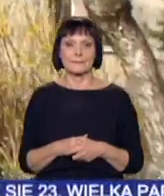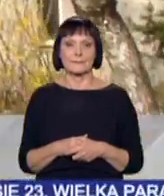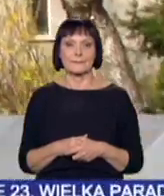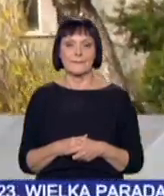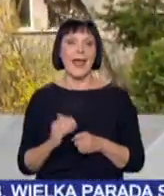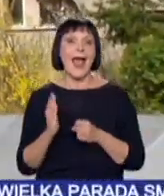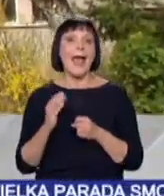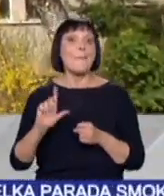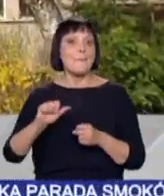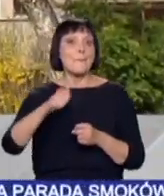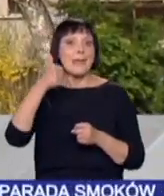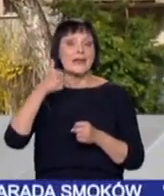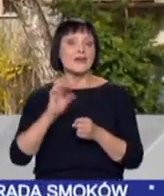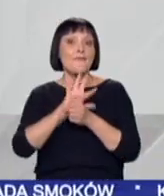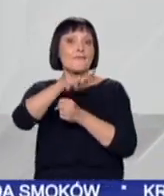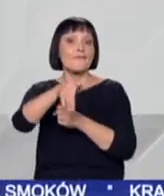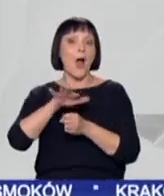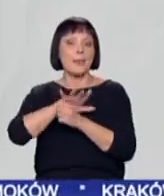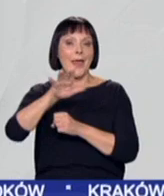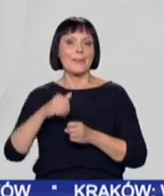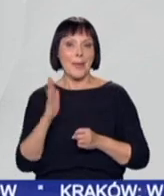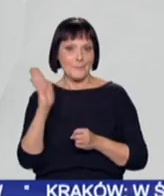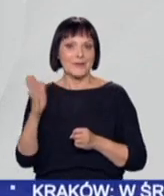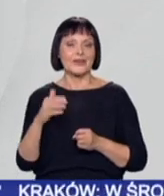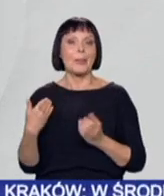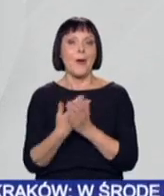Będzie pierwsza czynna fontanna w Nowej Fusie.